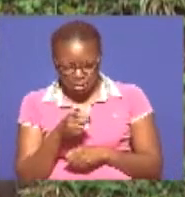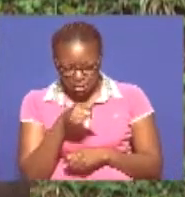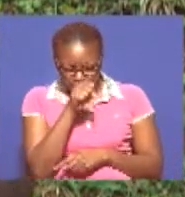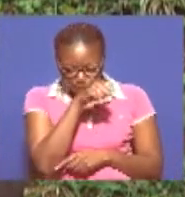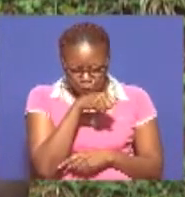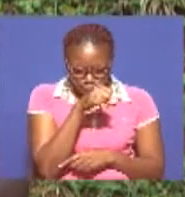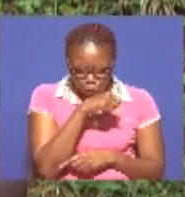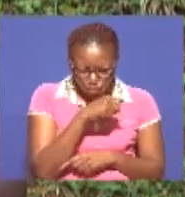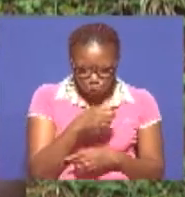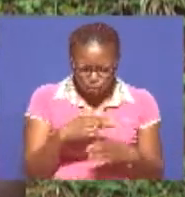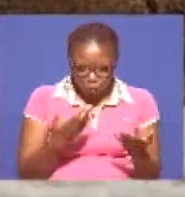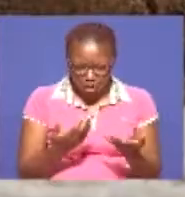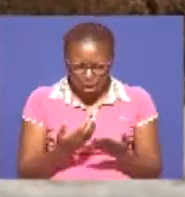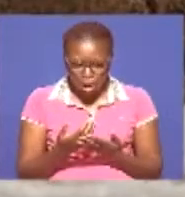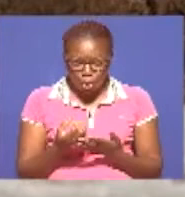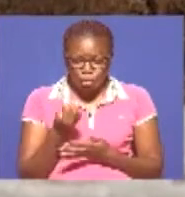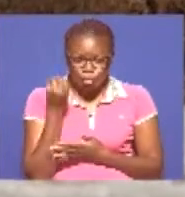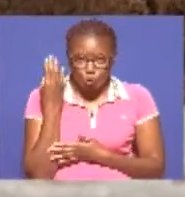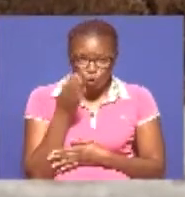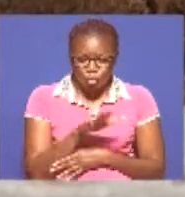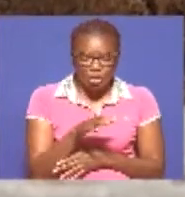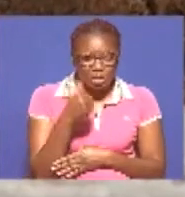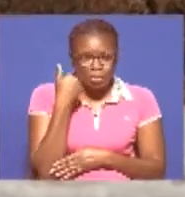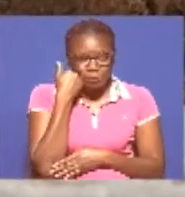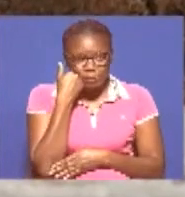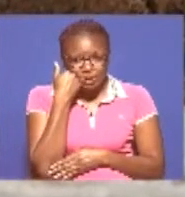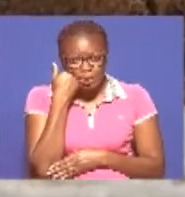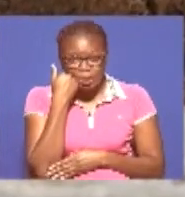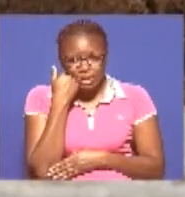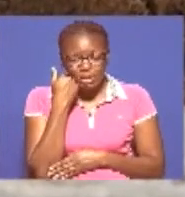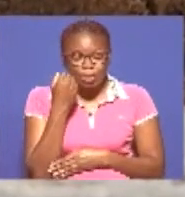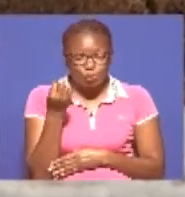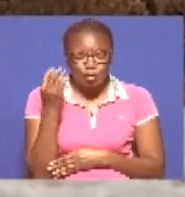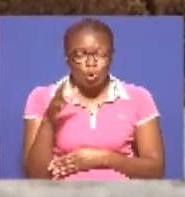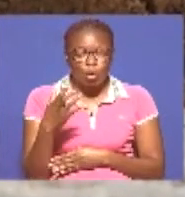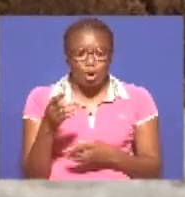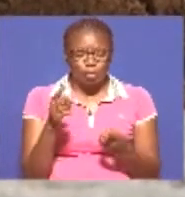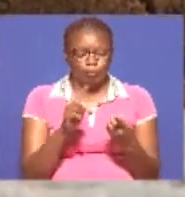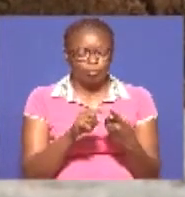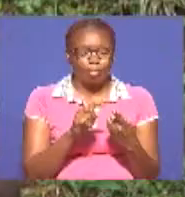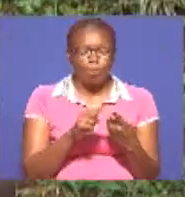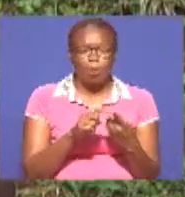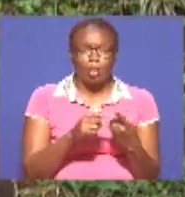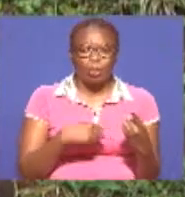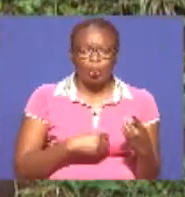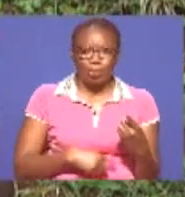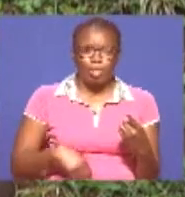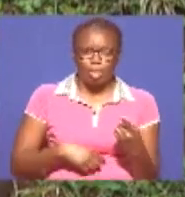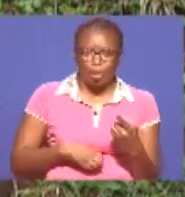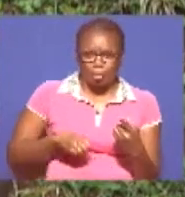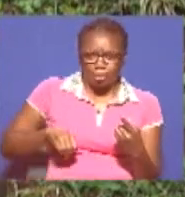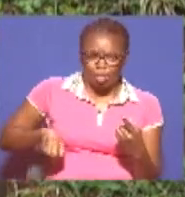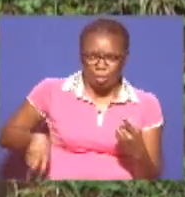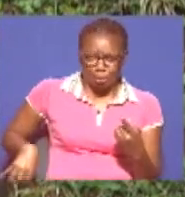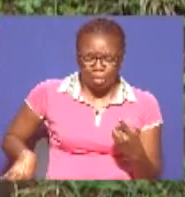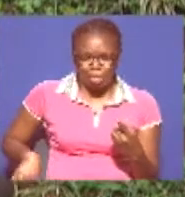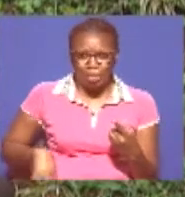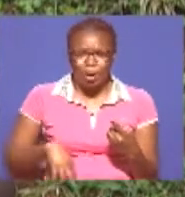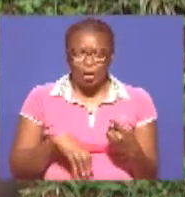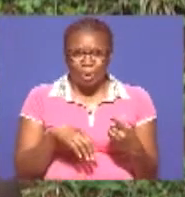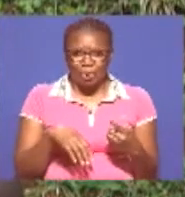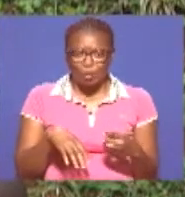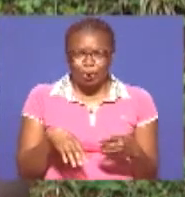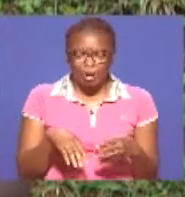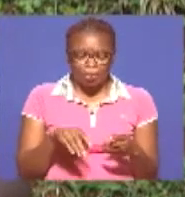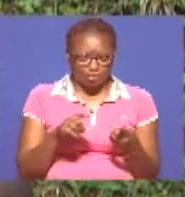ya ote Ishala ya kwanza ni kinyeshi kukua ngumu zaidi ama ata kukua majimaji Kuhara, iyo ni